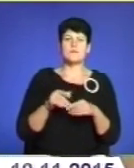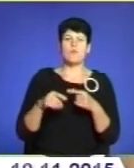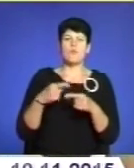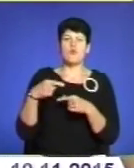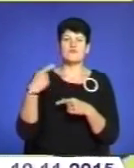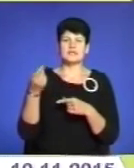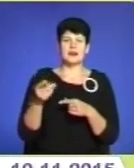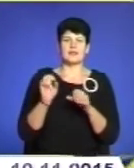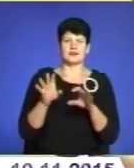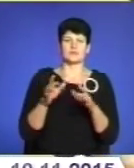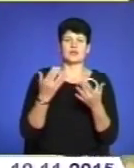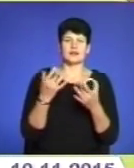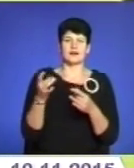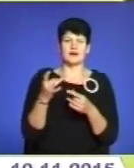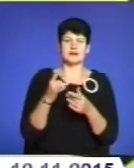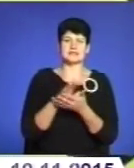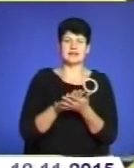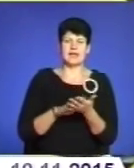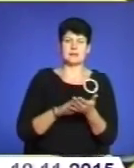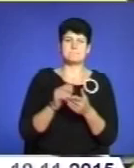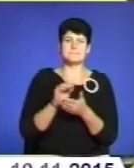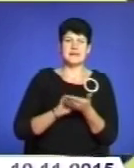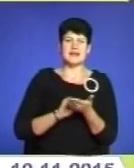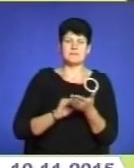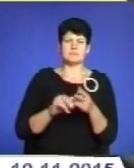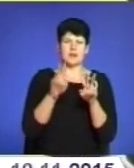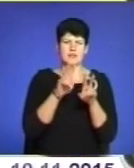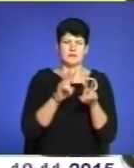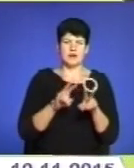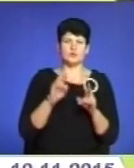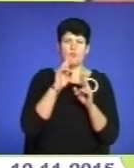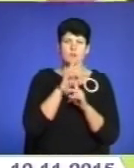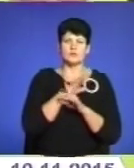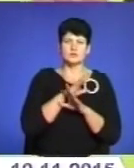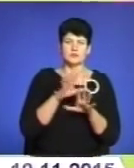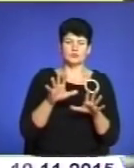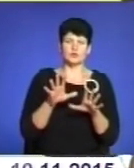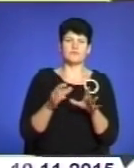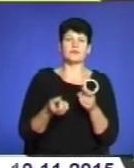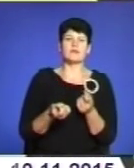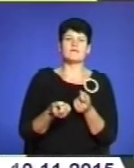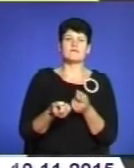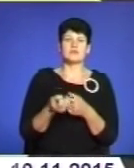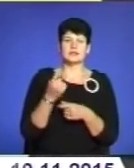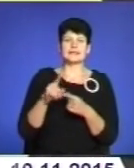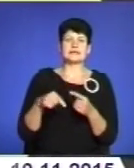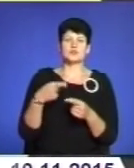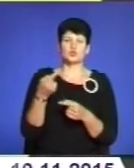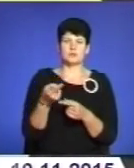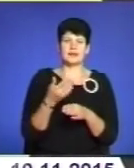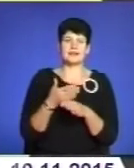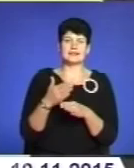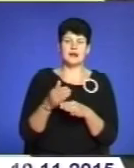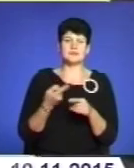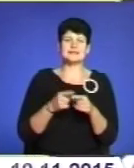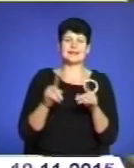декілька разів анкети, люди переписували, дивлялися, щоб помилочки не було. Наступний етап – це зараз